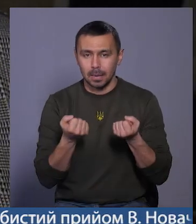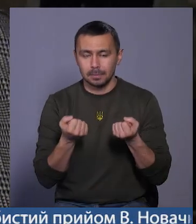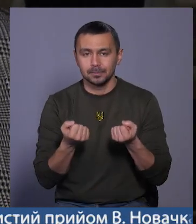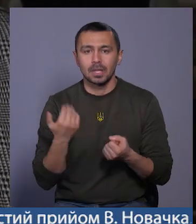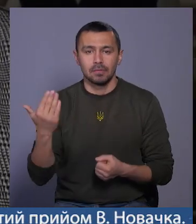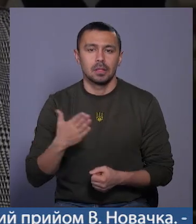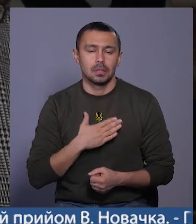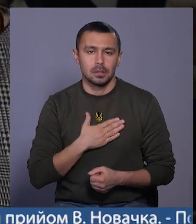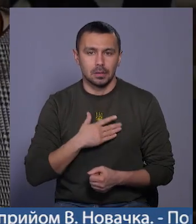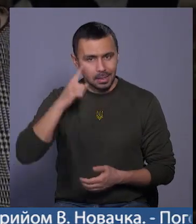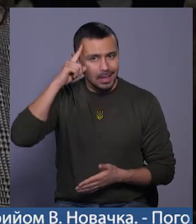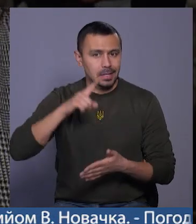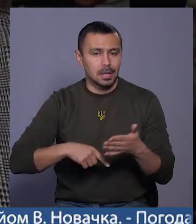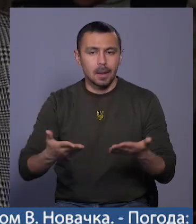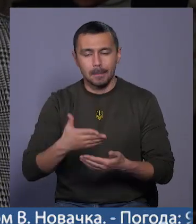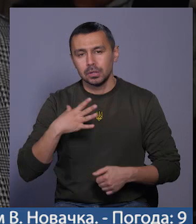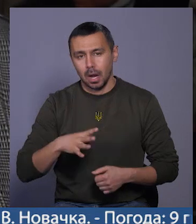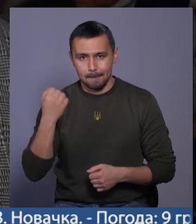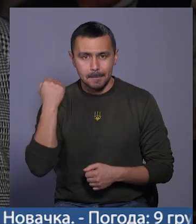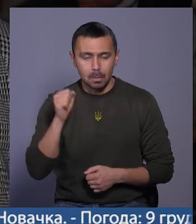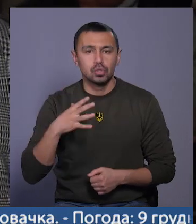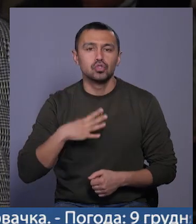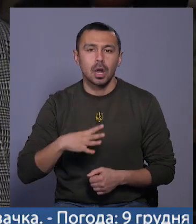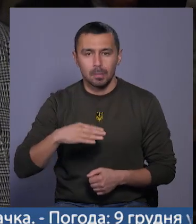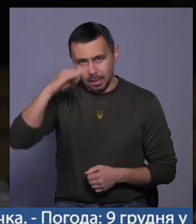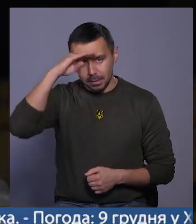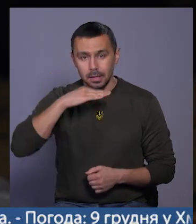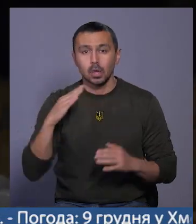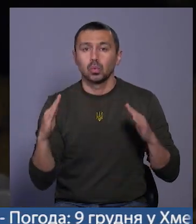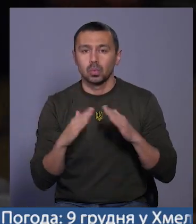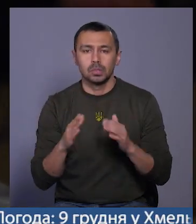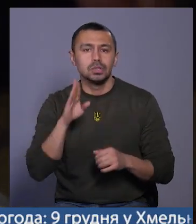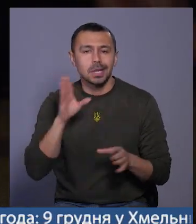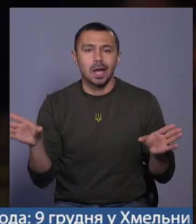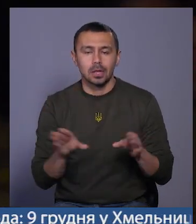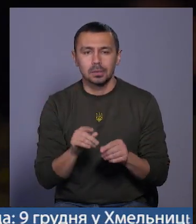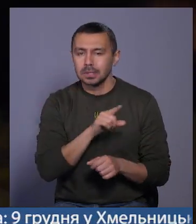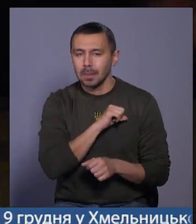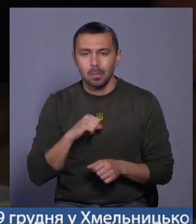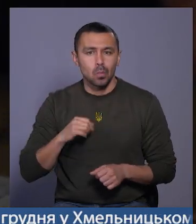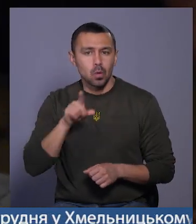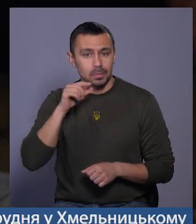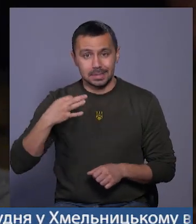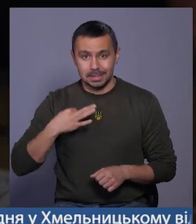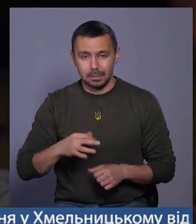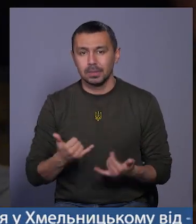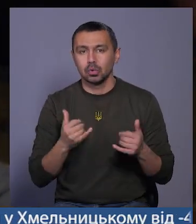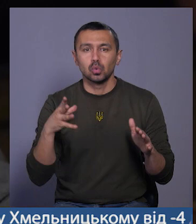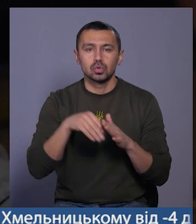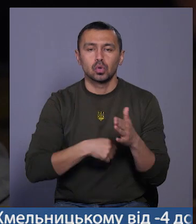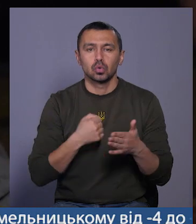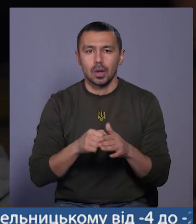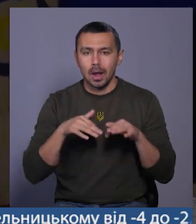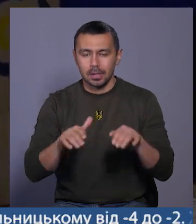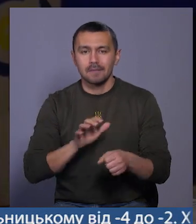І він наша надія. І ми чекаємо перемоги, чекаємо тата додому. Жінка разом із наймолодшим сином Олександром нині долучилась до